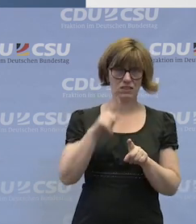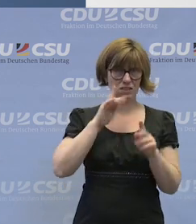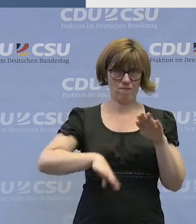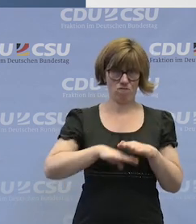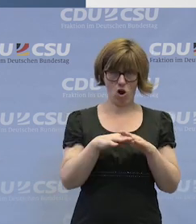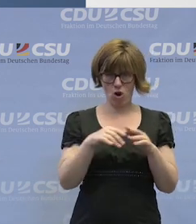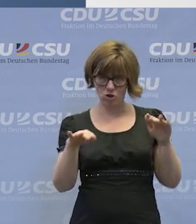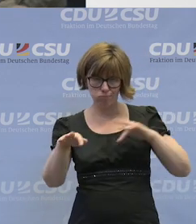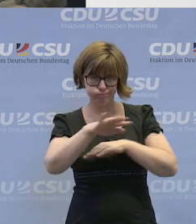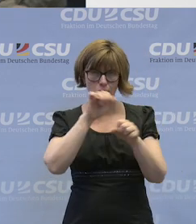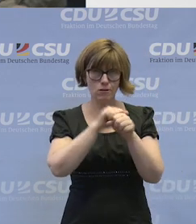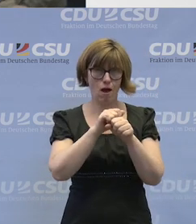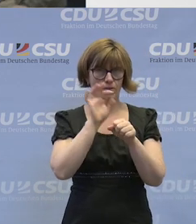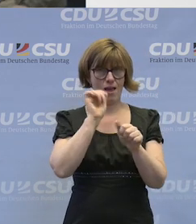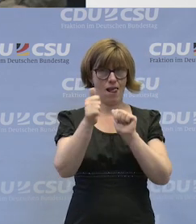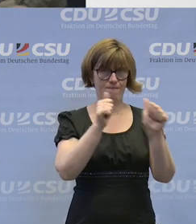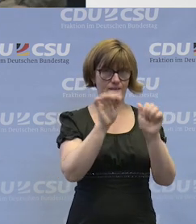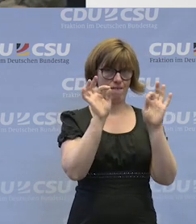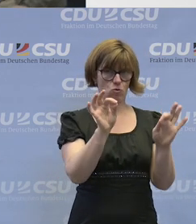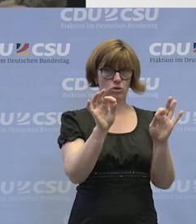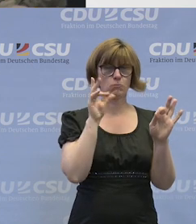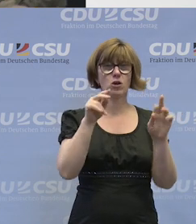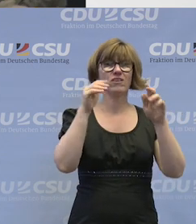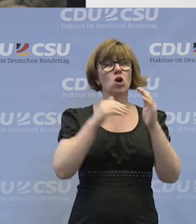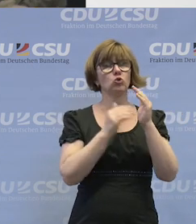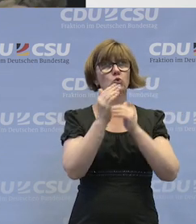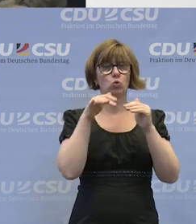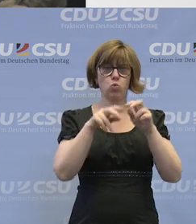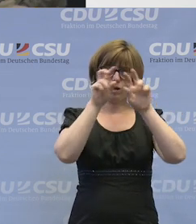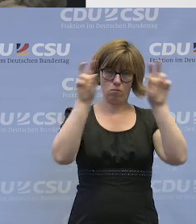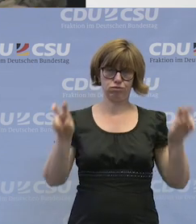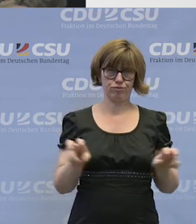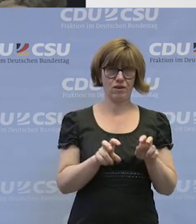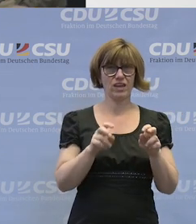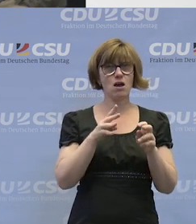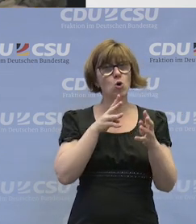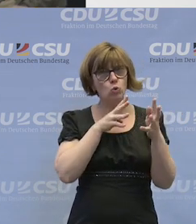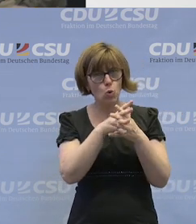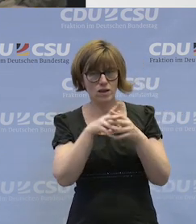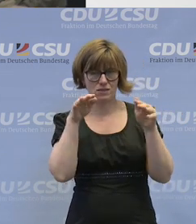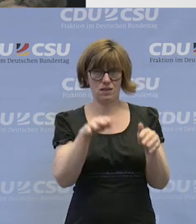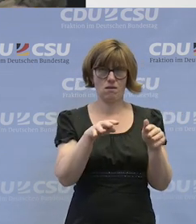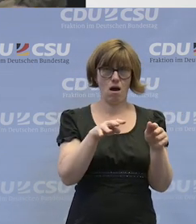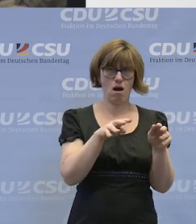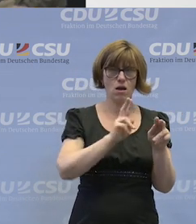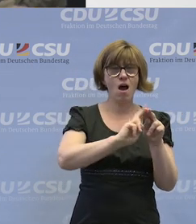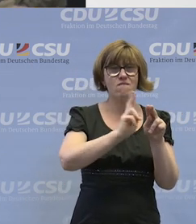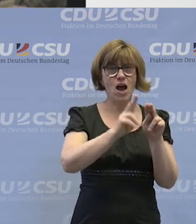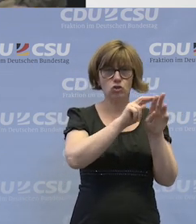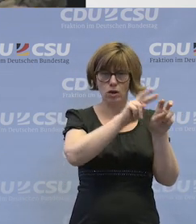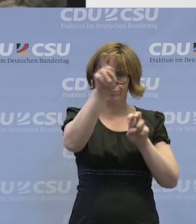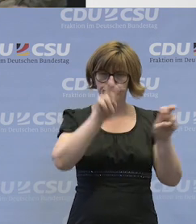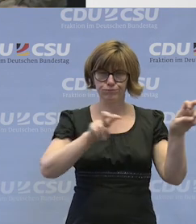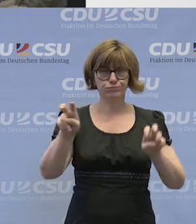oder nützlich ist, eine gute Hilfestellung, dass wir eine Struktur haben, die durchlässig ist. Die Werkstatt durchlässig